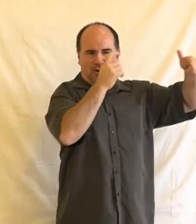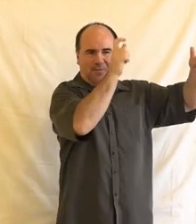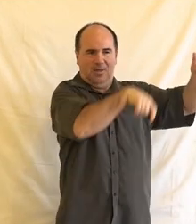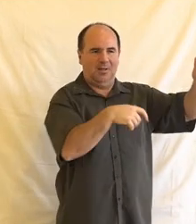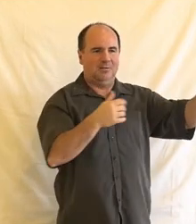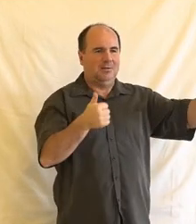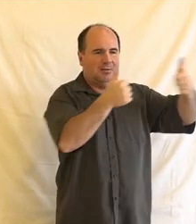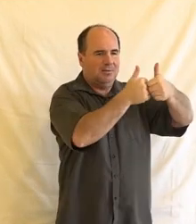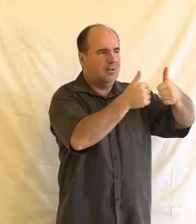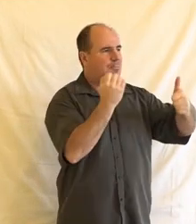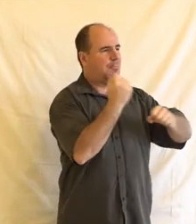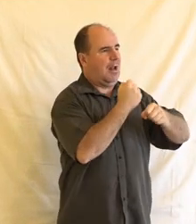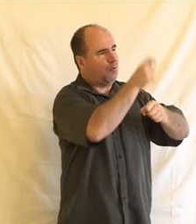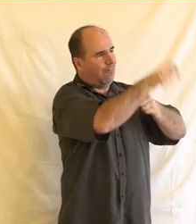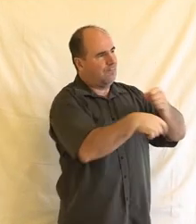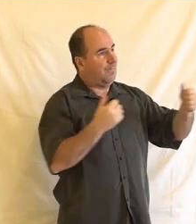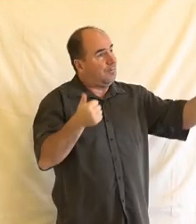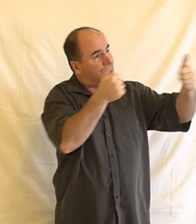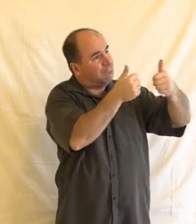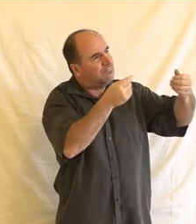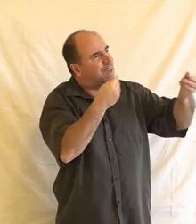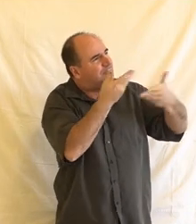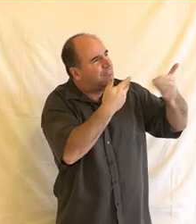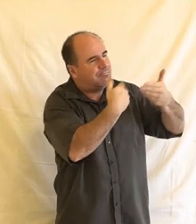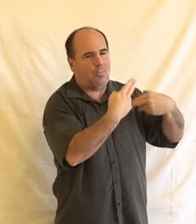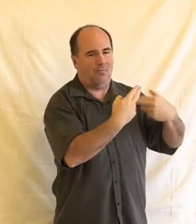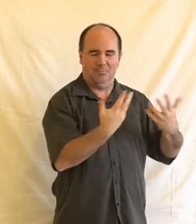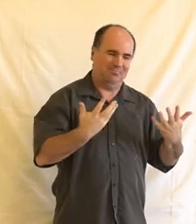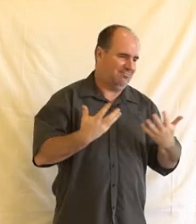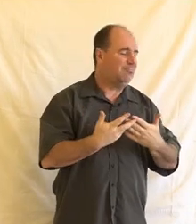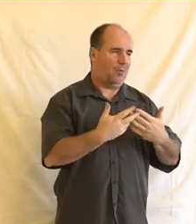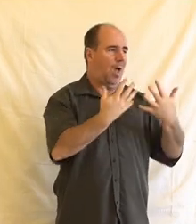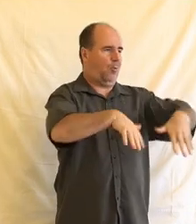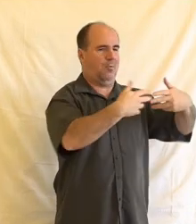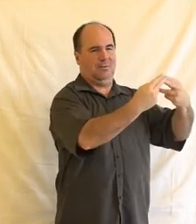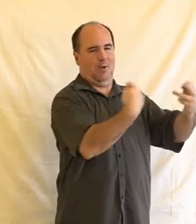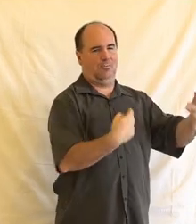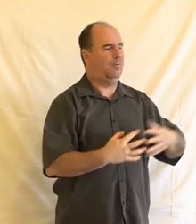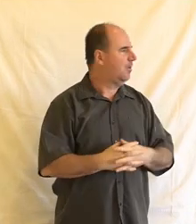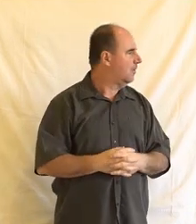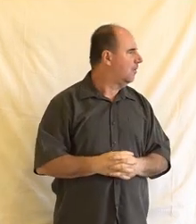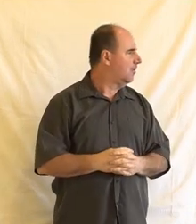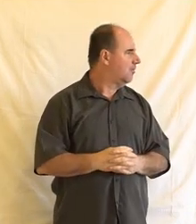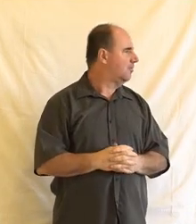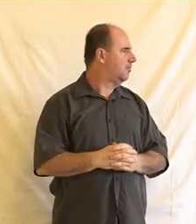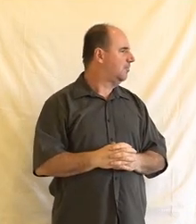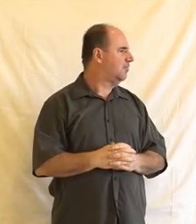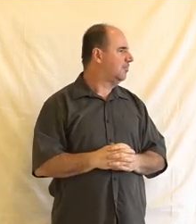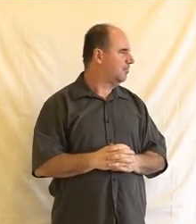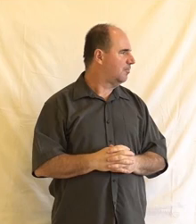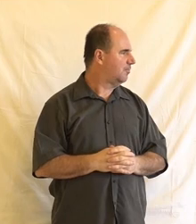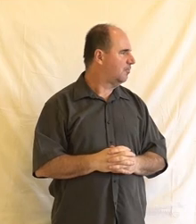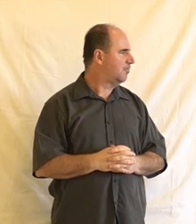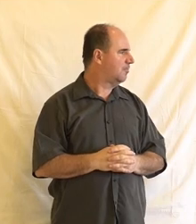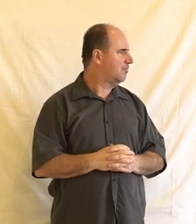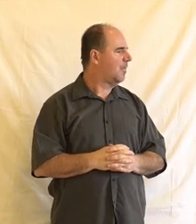něčeho nějaké osobní údaje, z toho se žádné osobní údaje ani nevytěží. Jediná data, která z toho maximálně můžeme získat, jaké jsou